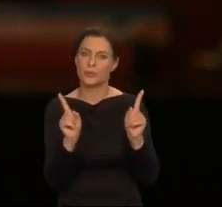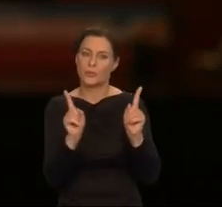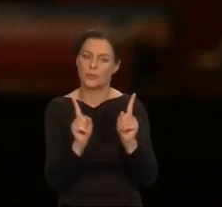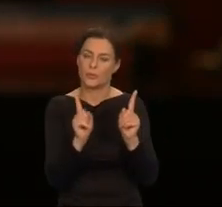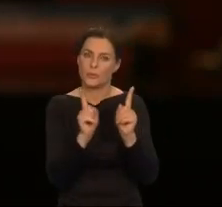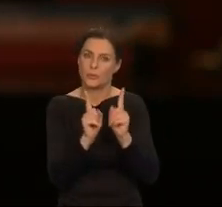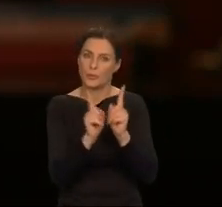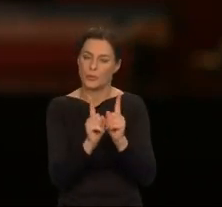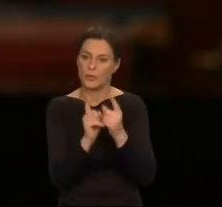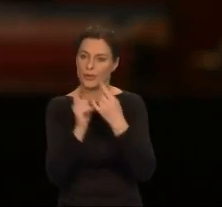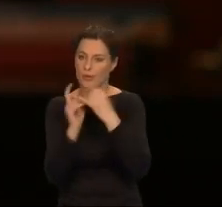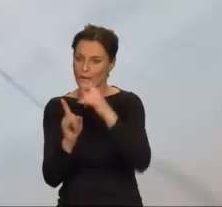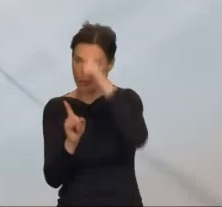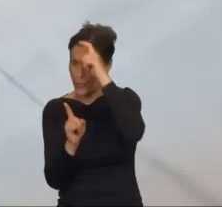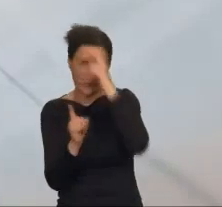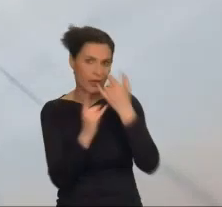podgatunków homo sapiens.